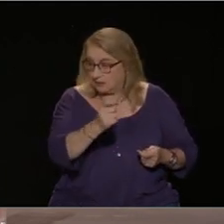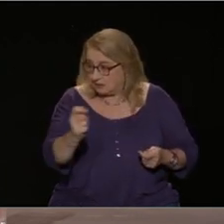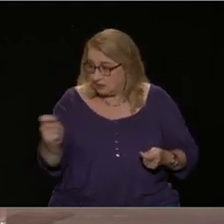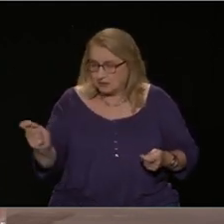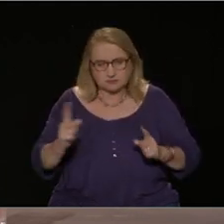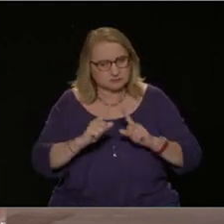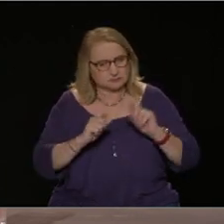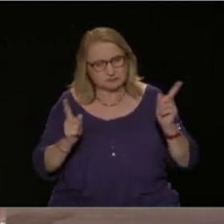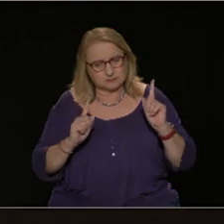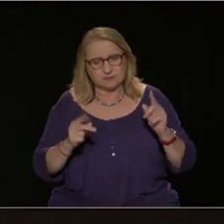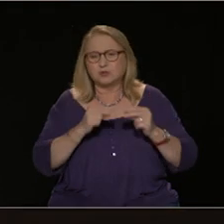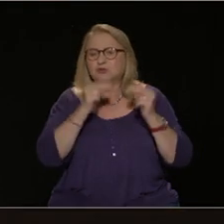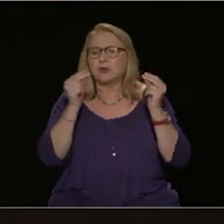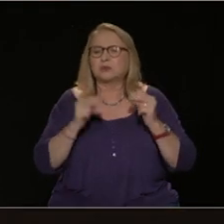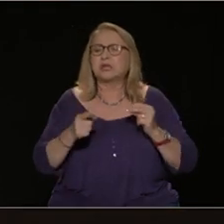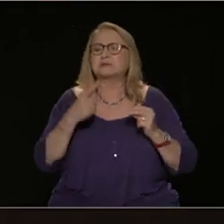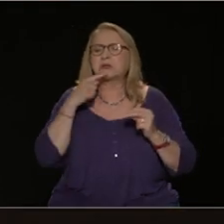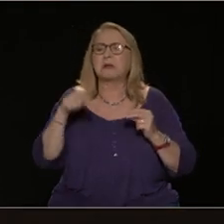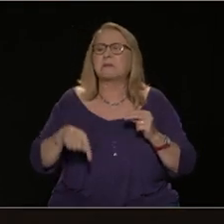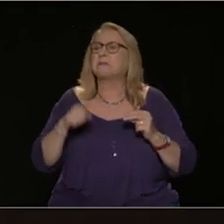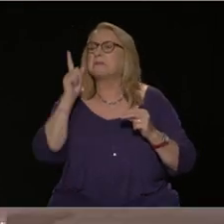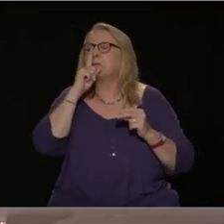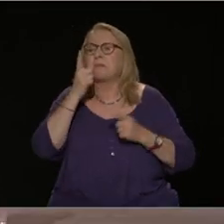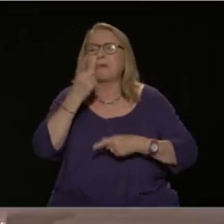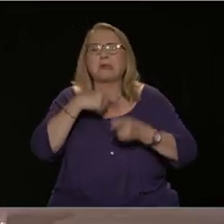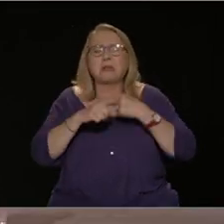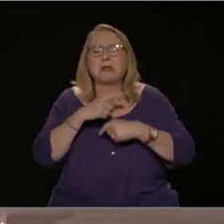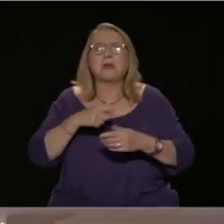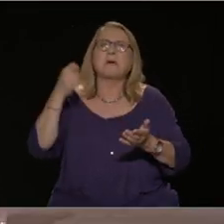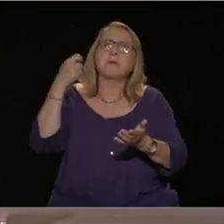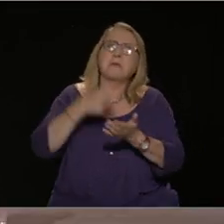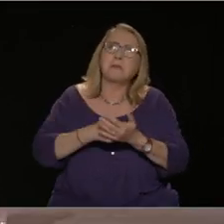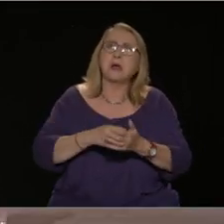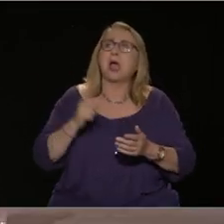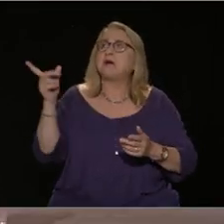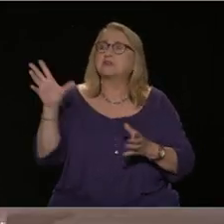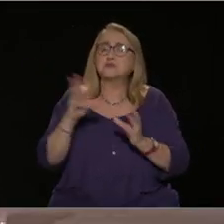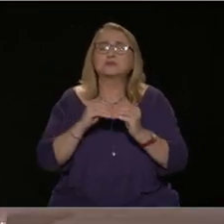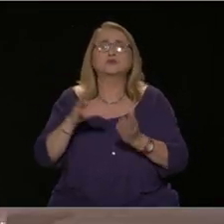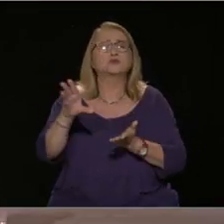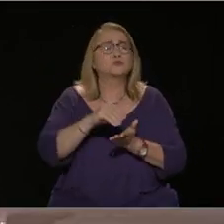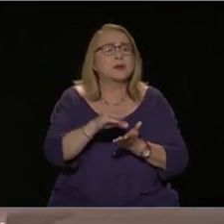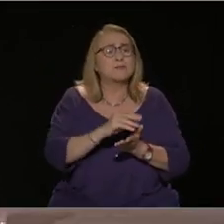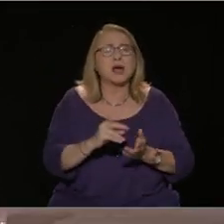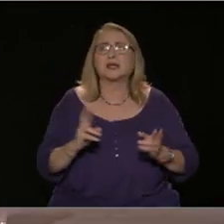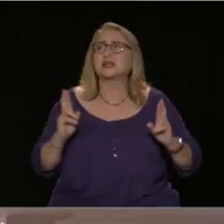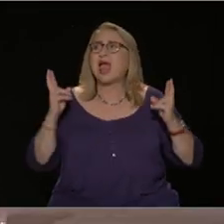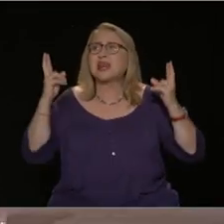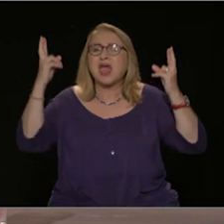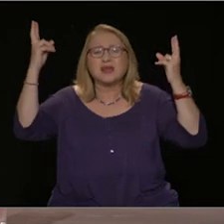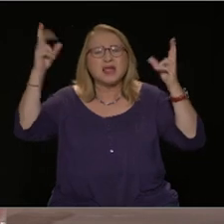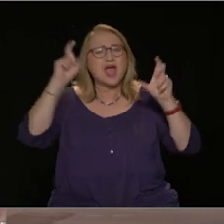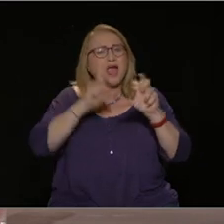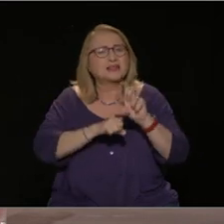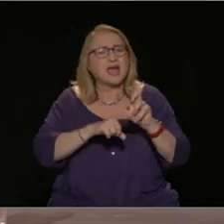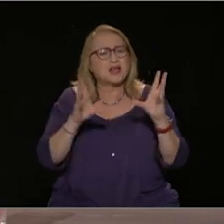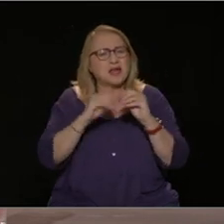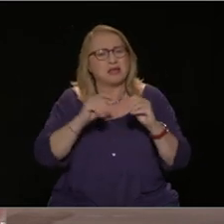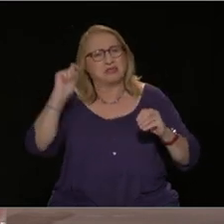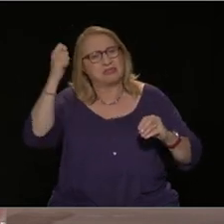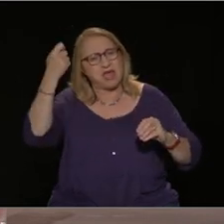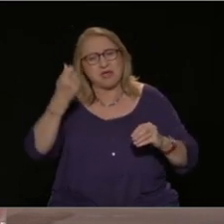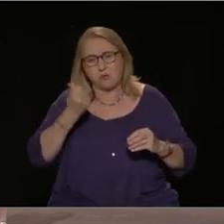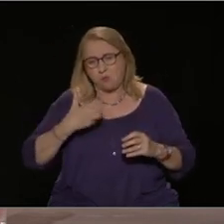φορολόγηση των κερδών και υπερκερδών διαφόρων εταιριών ενέργειας, σούπερ μάρκετ κτλ. που πραγματικά έχουν θησαυρίσει δηλαδή